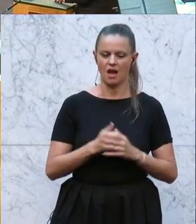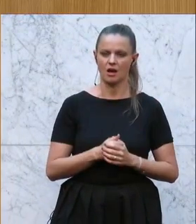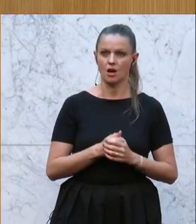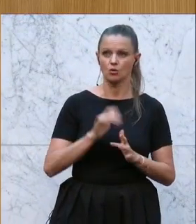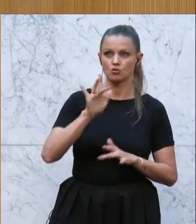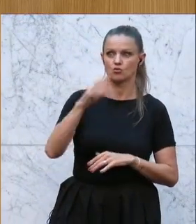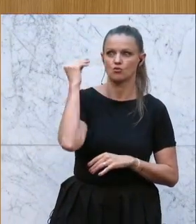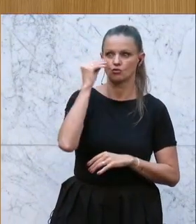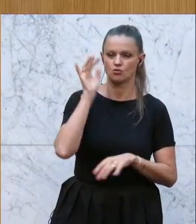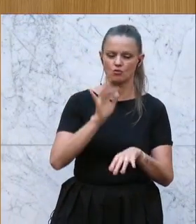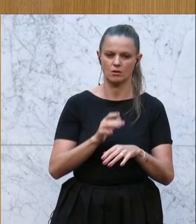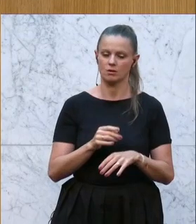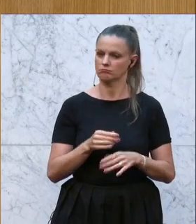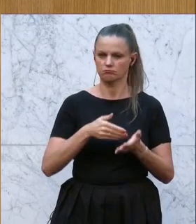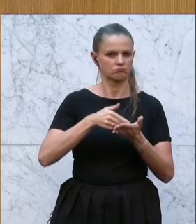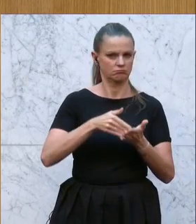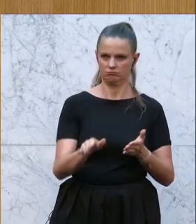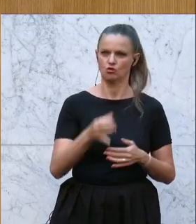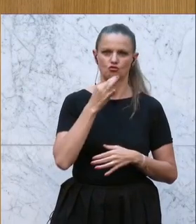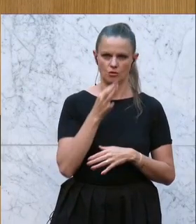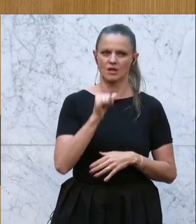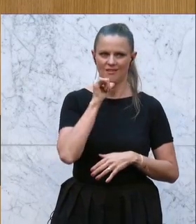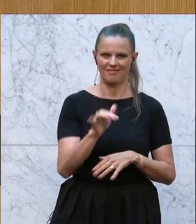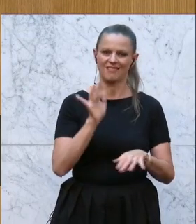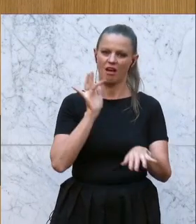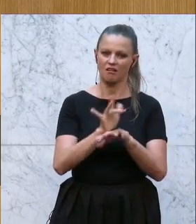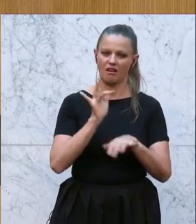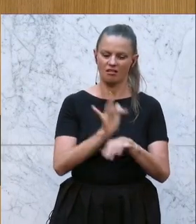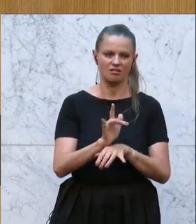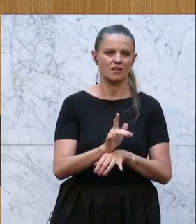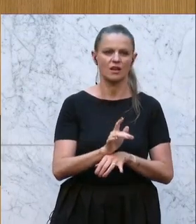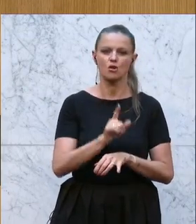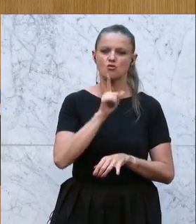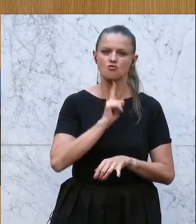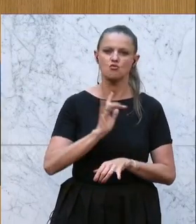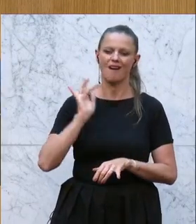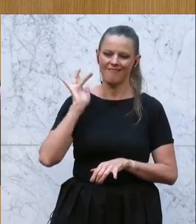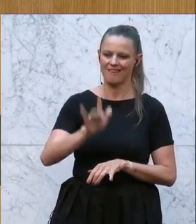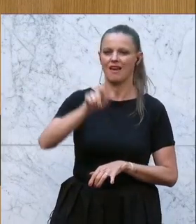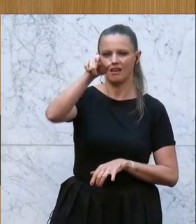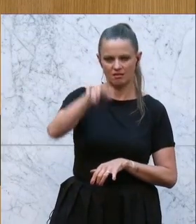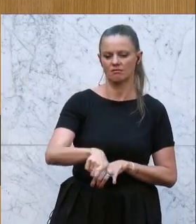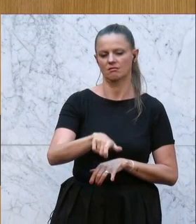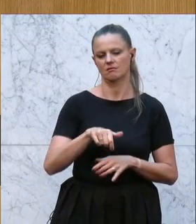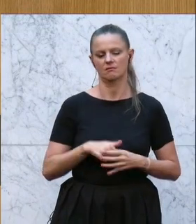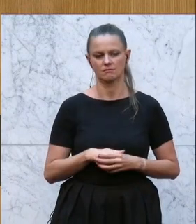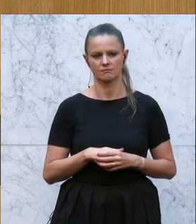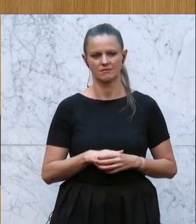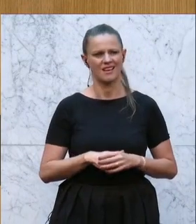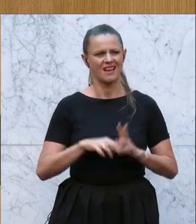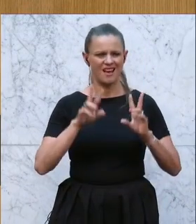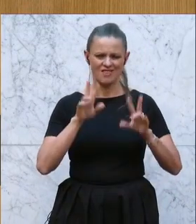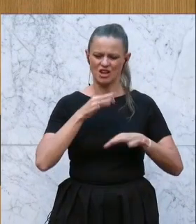Das weise ich ganz entschieden zurück, denn die Kritik geht hier ganz eindeutig gegen Sie. Es ist auch eine ganz schlechte